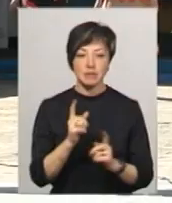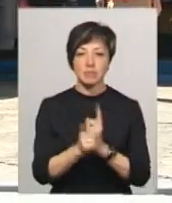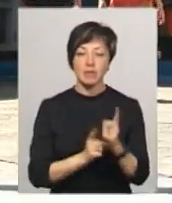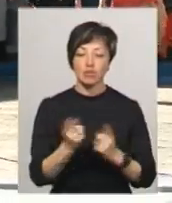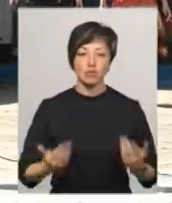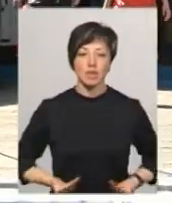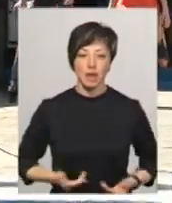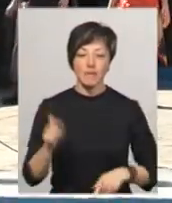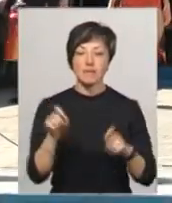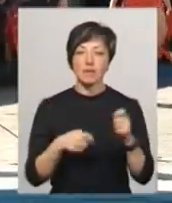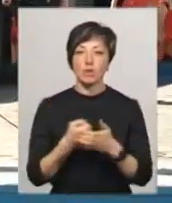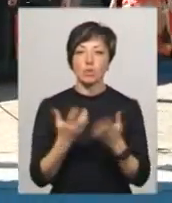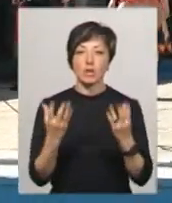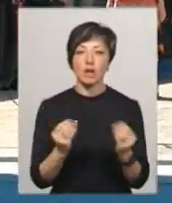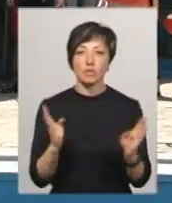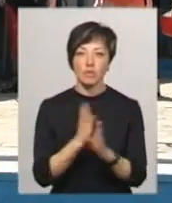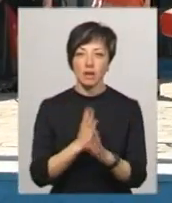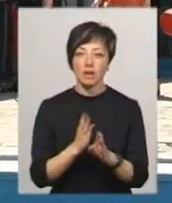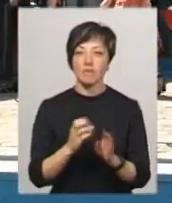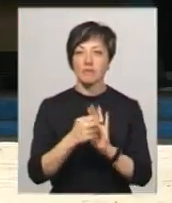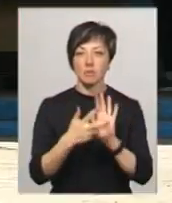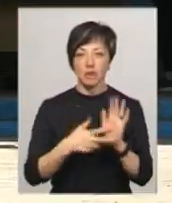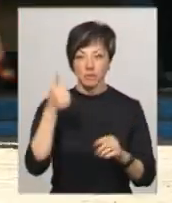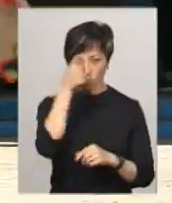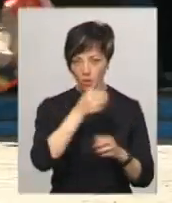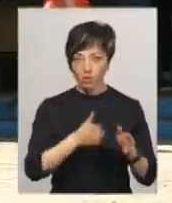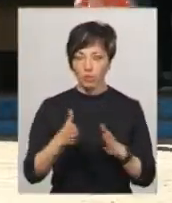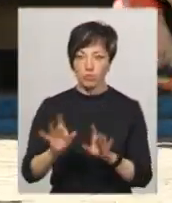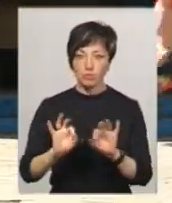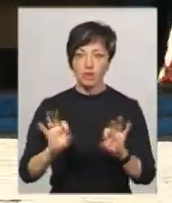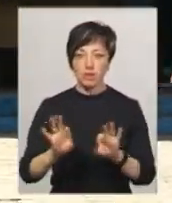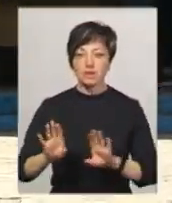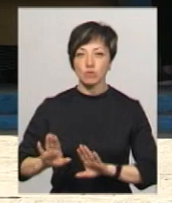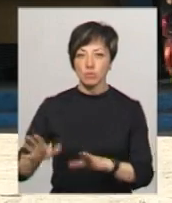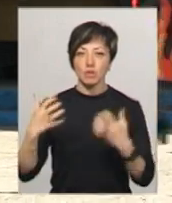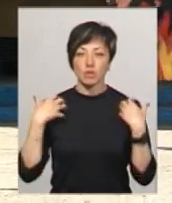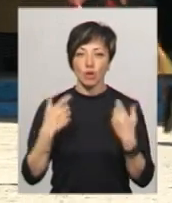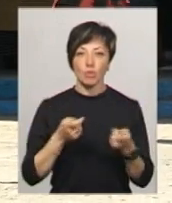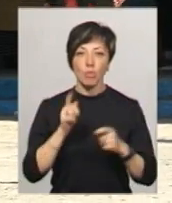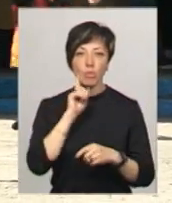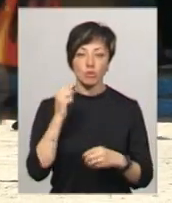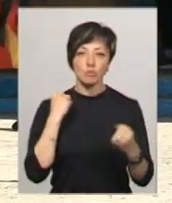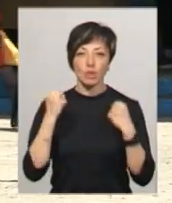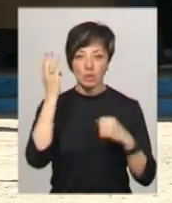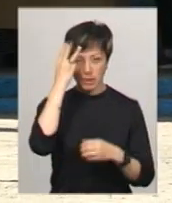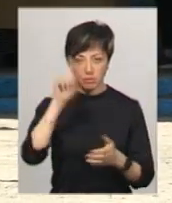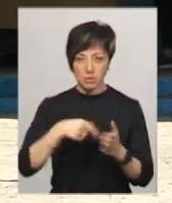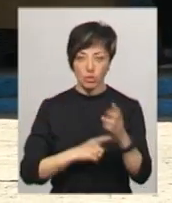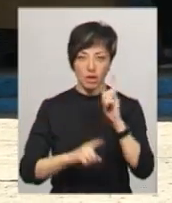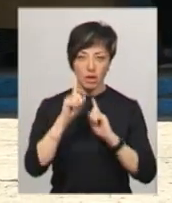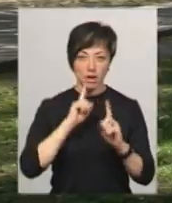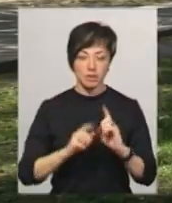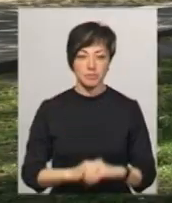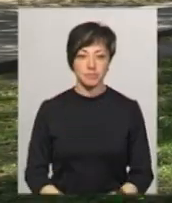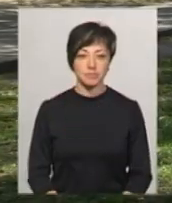Фестиваль «До довкілля» у Хмельницькому проходить 18 років поспіль, розповідає заступник начальника управління молоді та спорту Хмельницької міської ради Олена